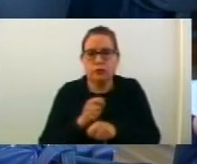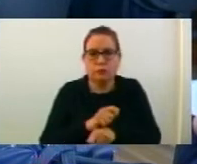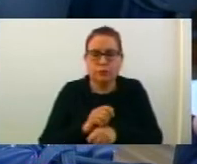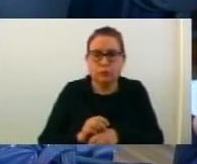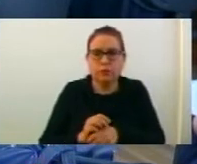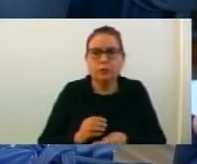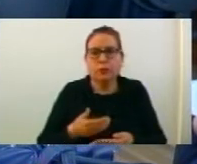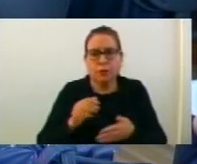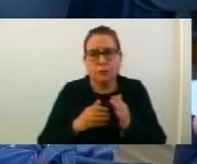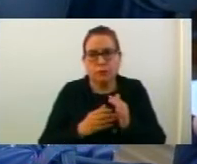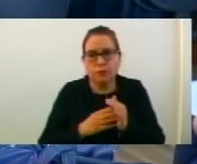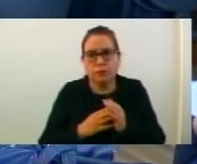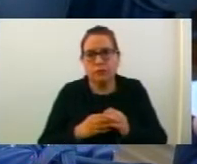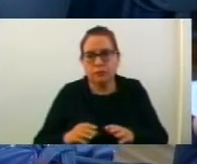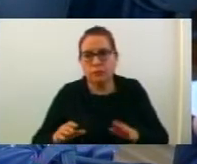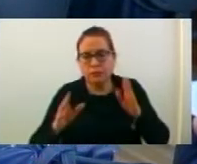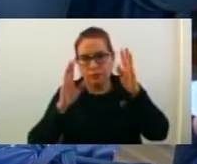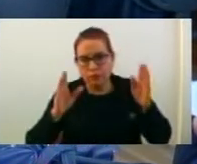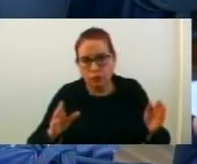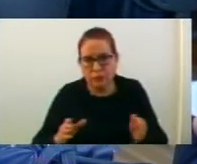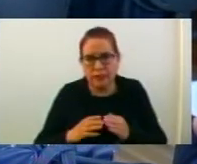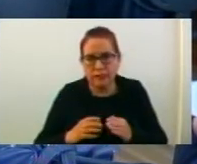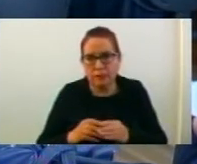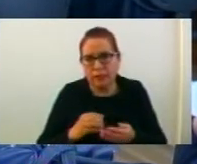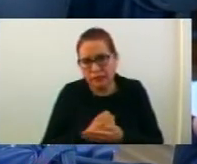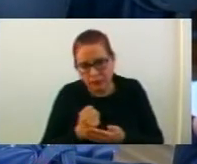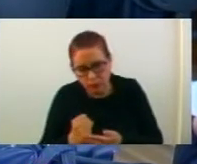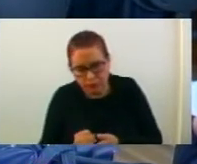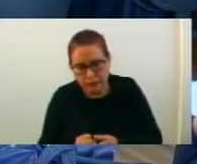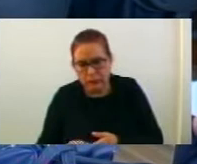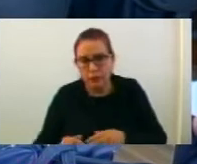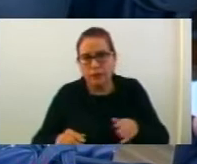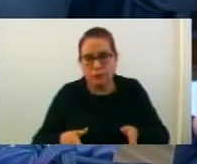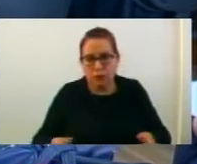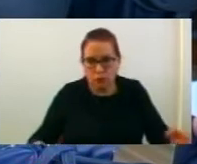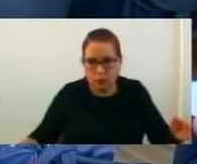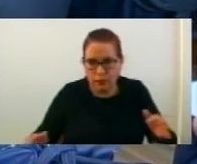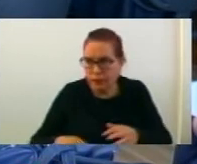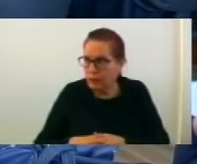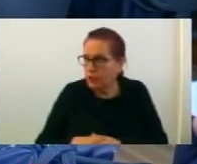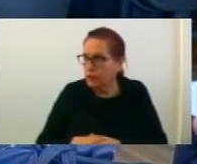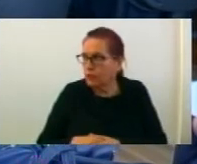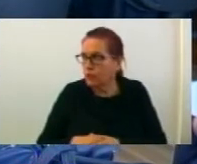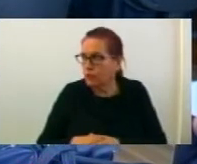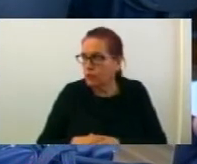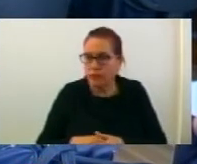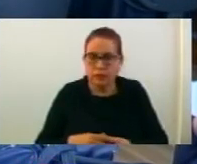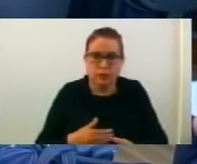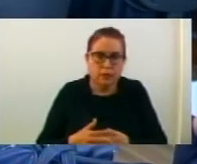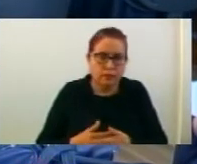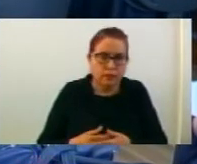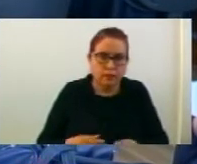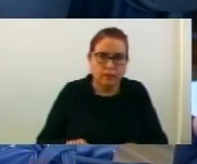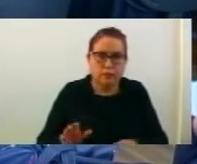лука за утвърдуване потреба от донесуване на ревенечко-планска документация за прошируване на плански обхват за